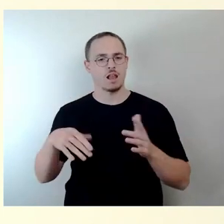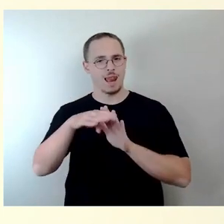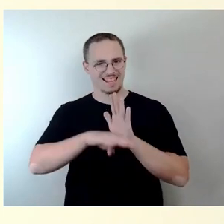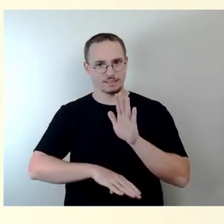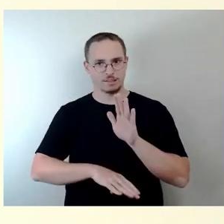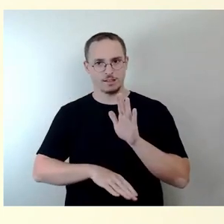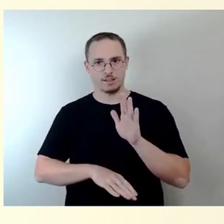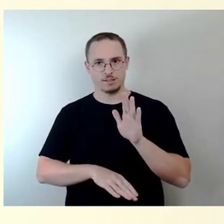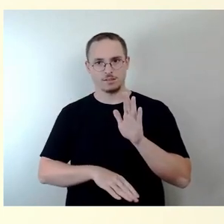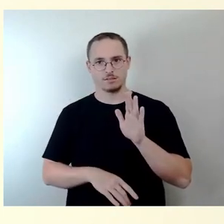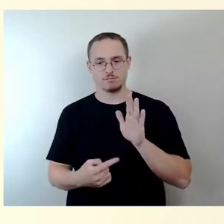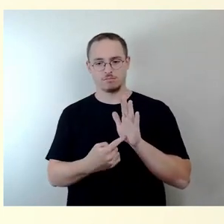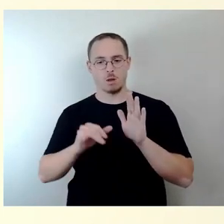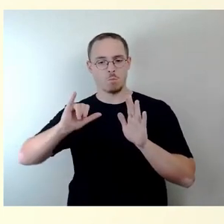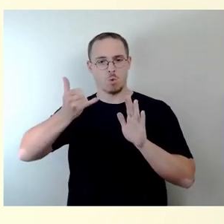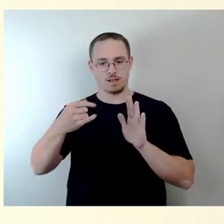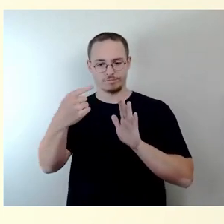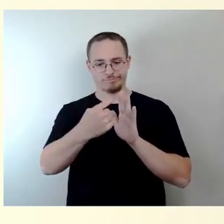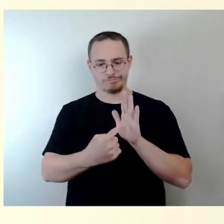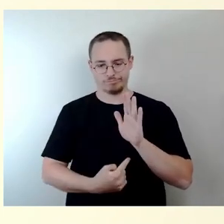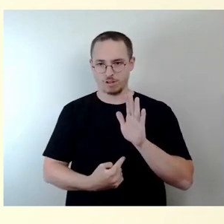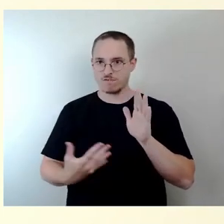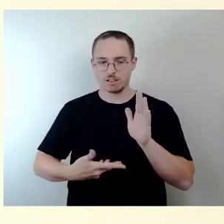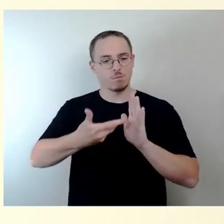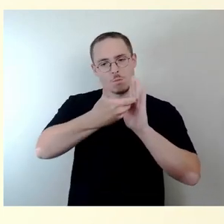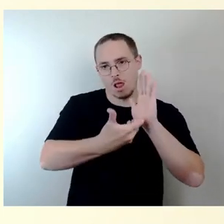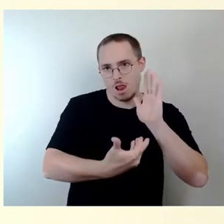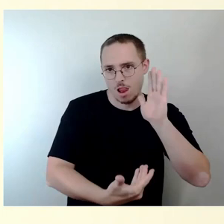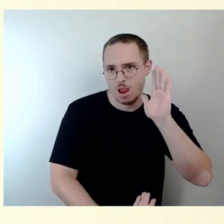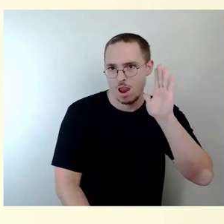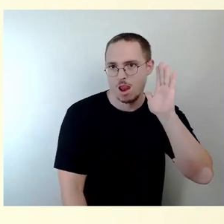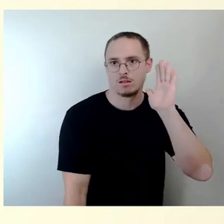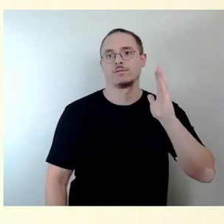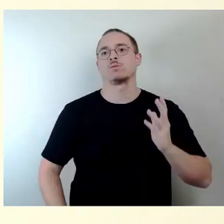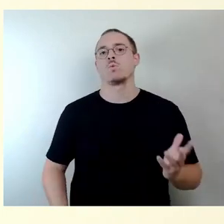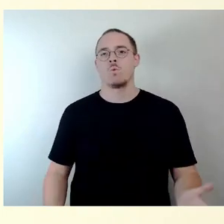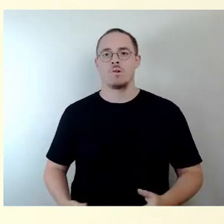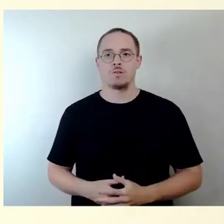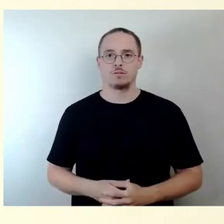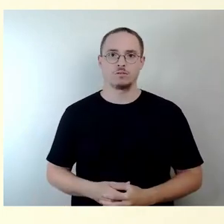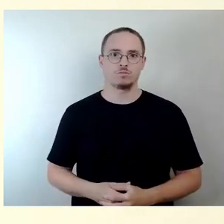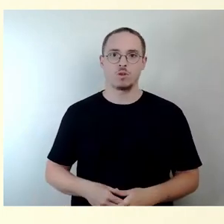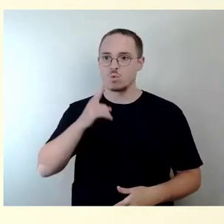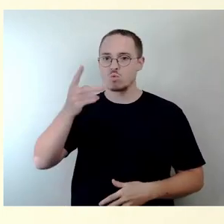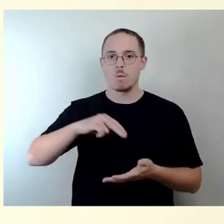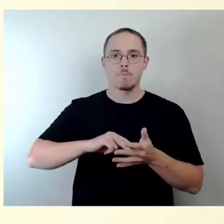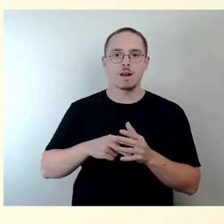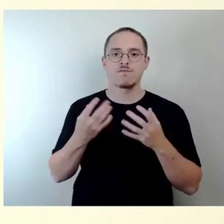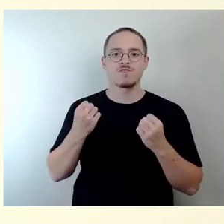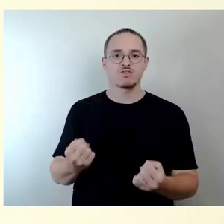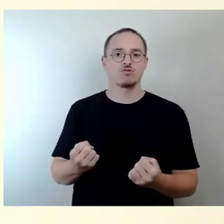Projekten, die zu realisieren ist, ist unendlich lang. Es ist nicht nur Planfeststellungsverfahren, das ist ja eine Sanierung im Bestand, da brauchen wir kein